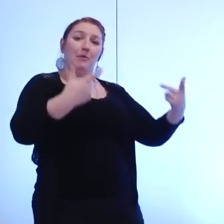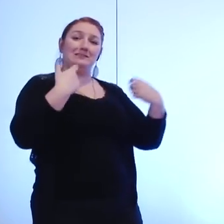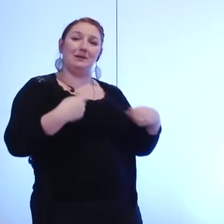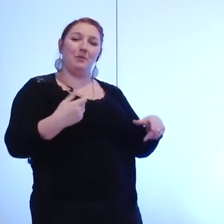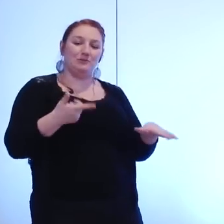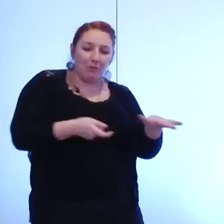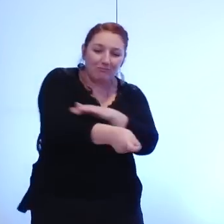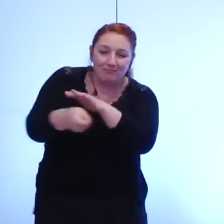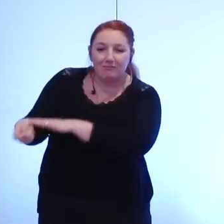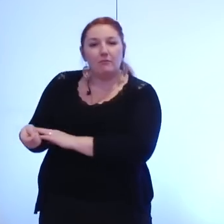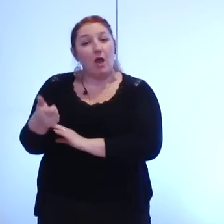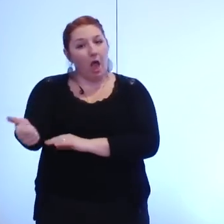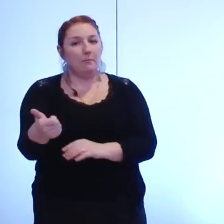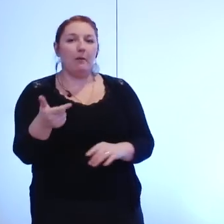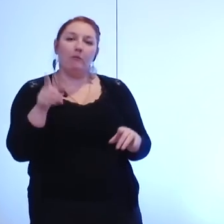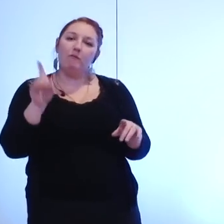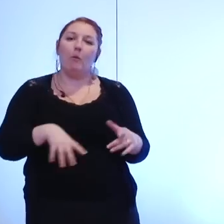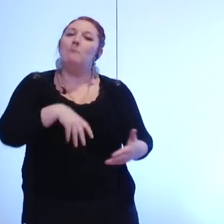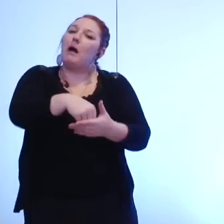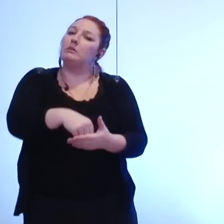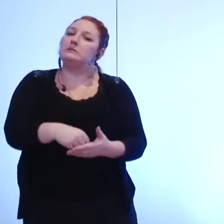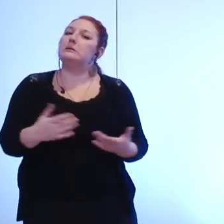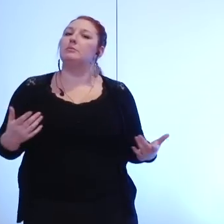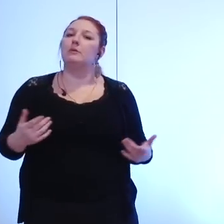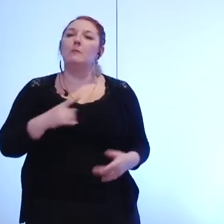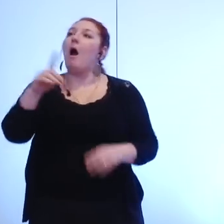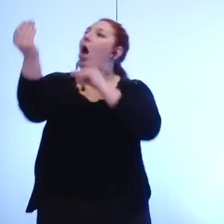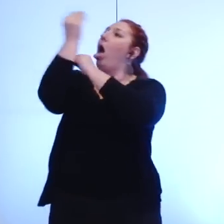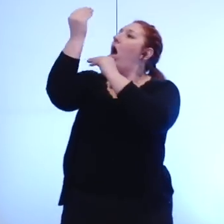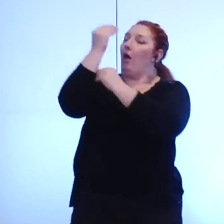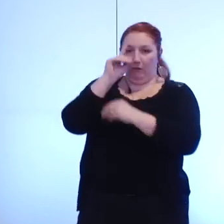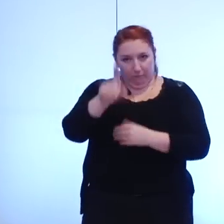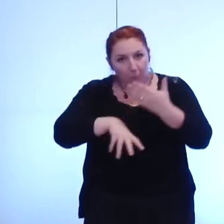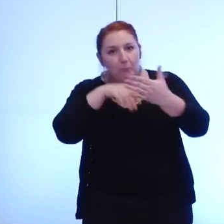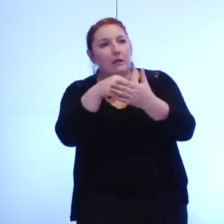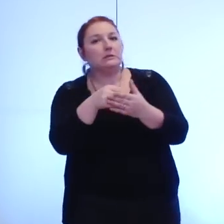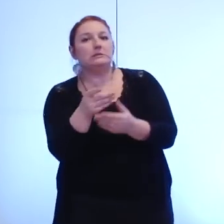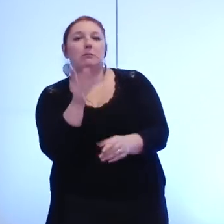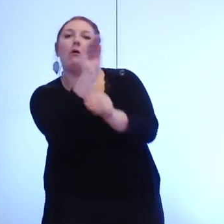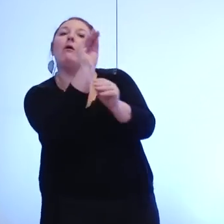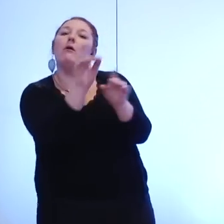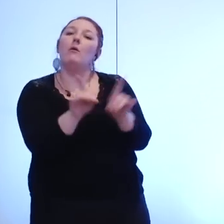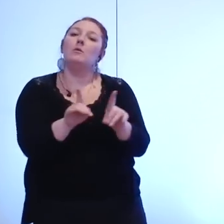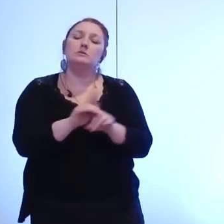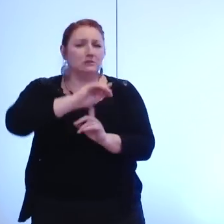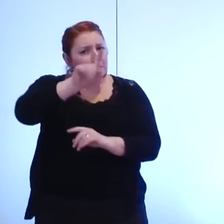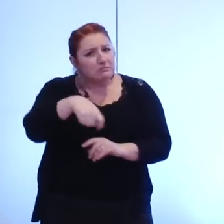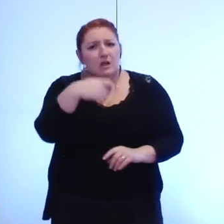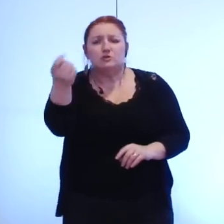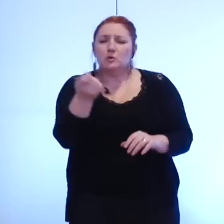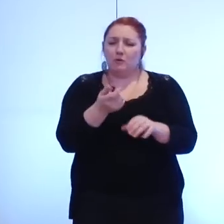reçoivent quelque part de la ville centre je pense qu'il est très sain que les communes qui vivent autour de Grenoble